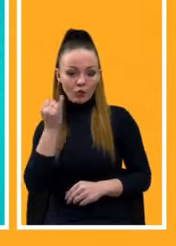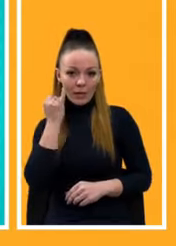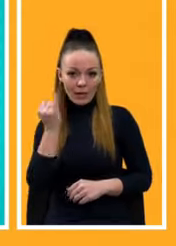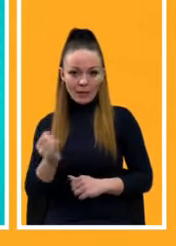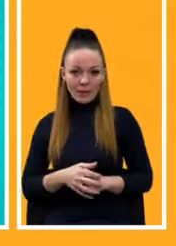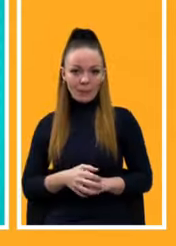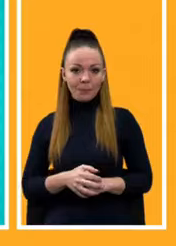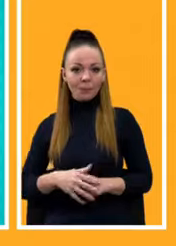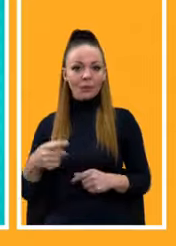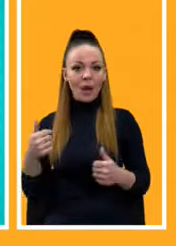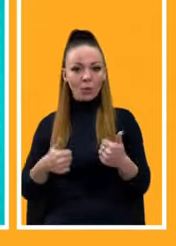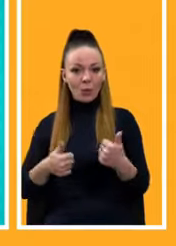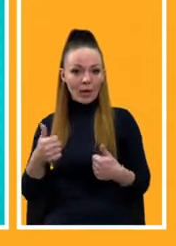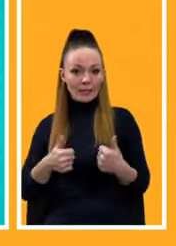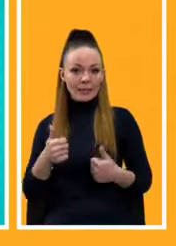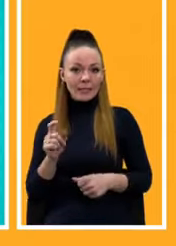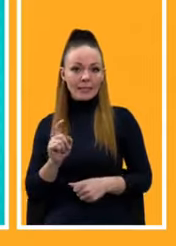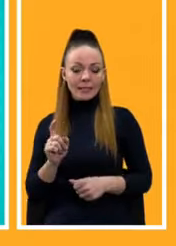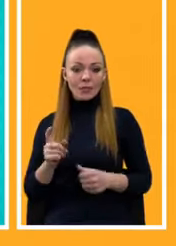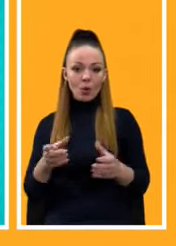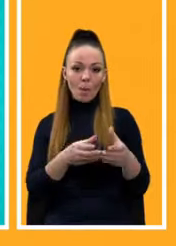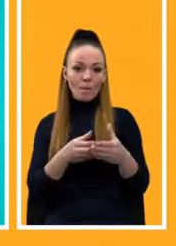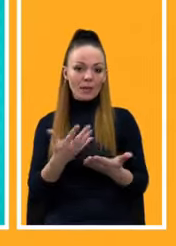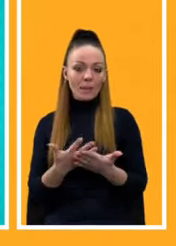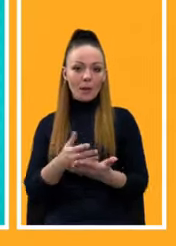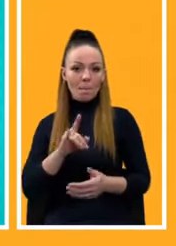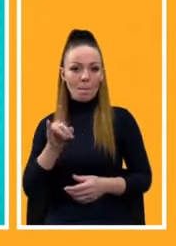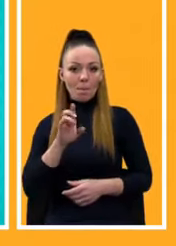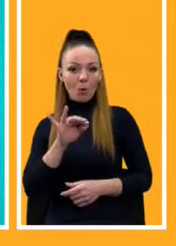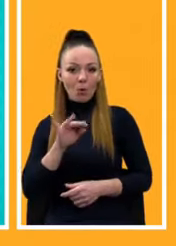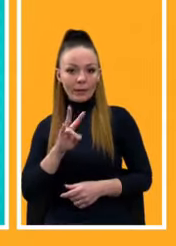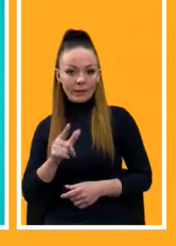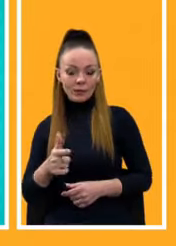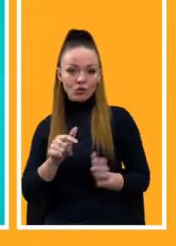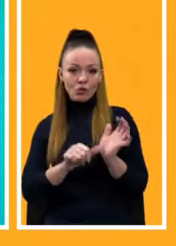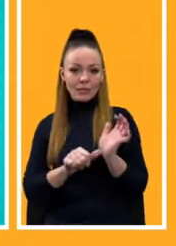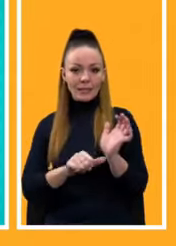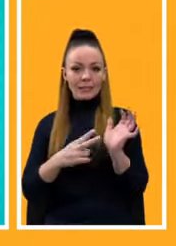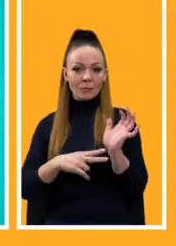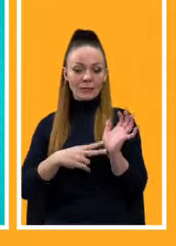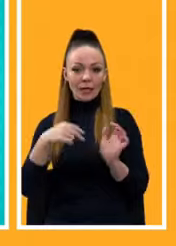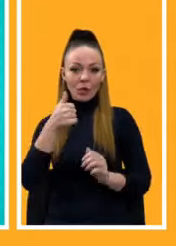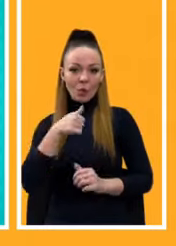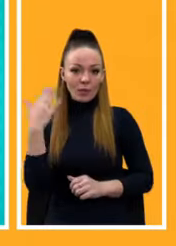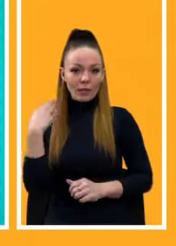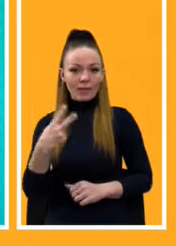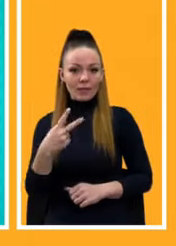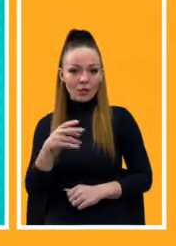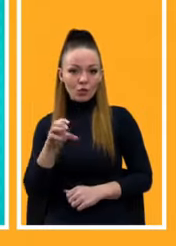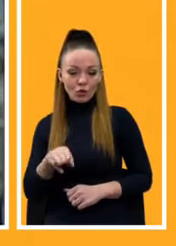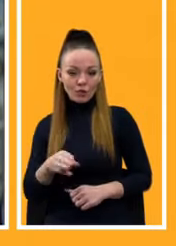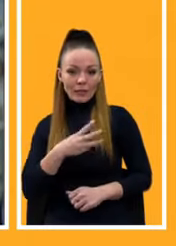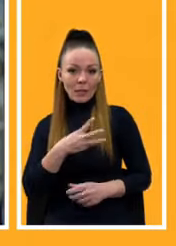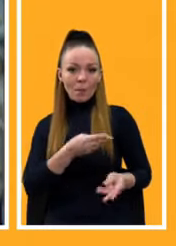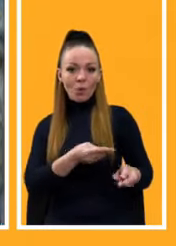Конкуренція з компанією, наприклад, «Боїнг» в 60-70 роки 20-го сторіччя стимулювала